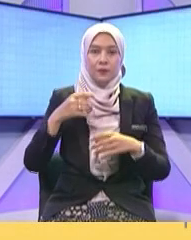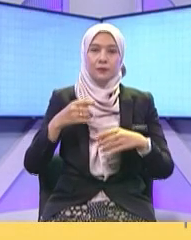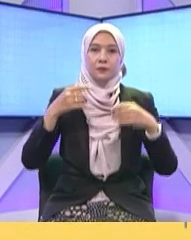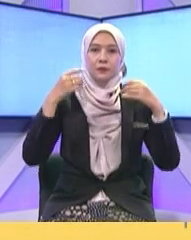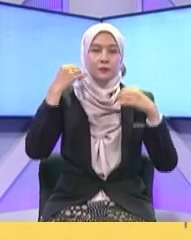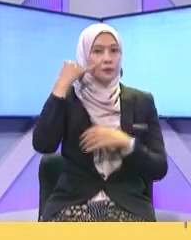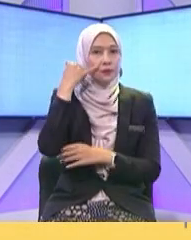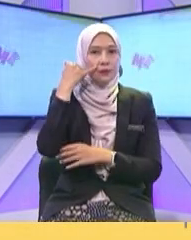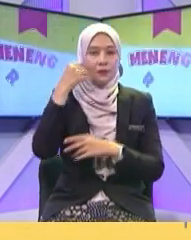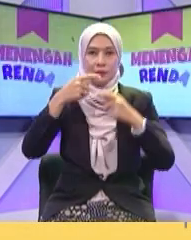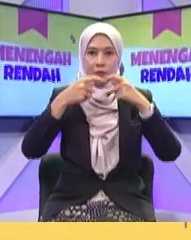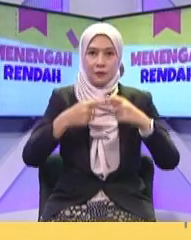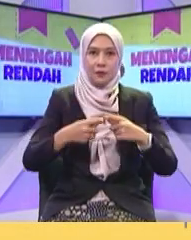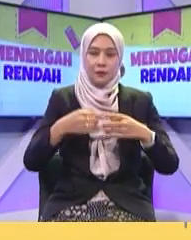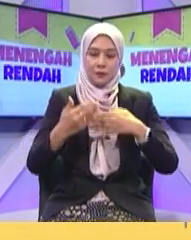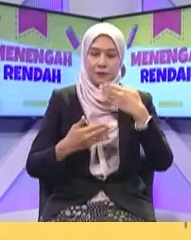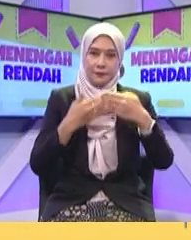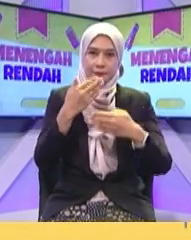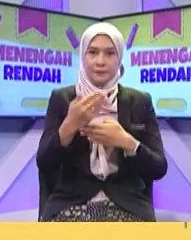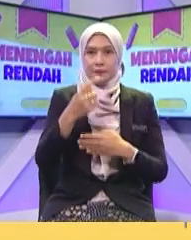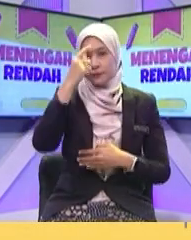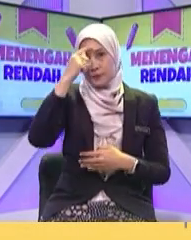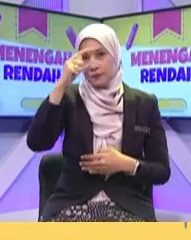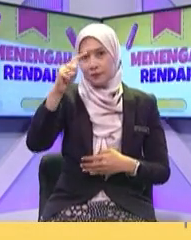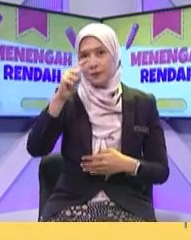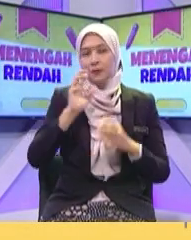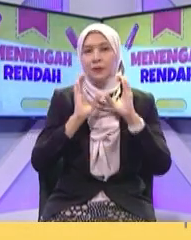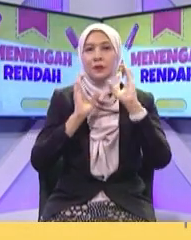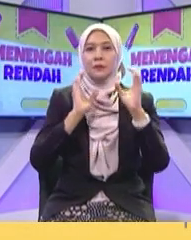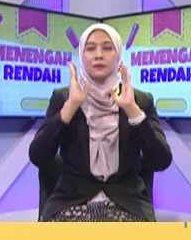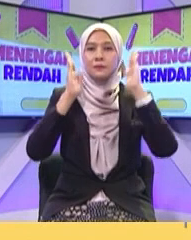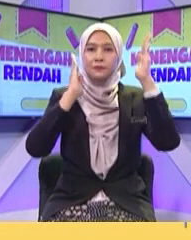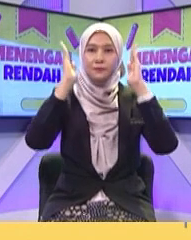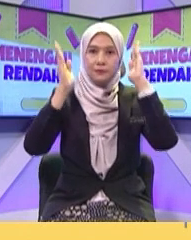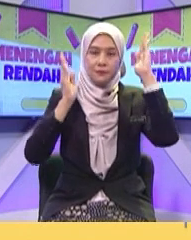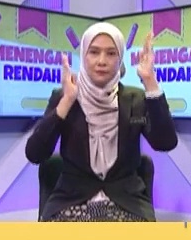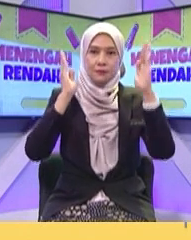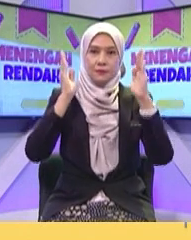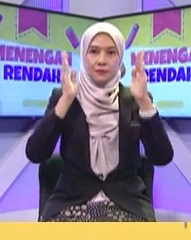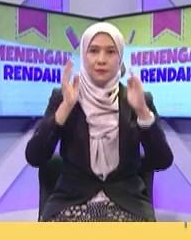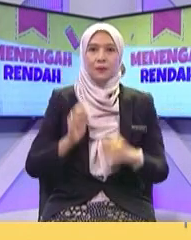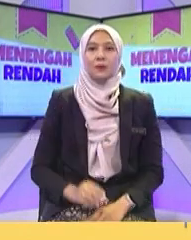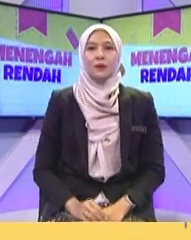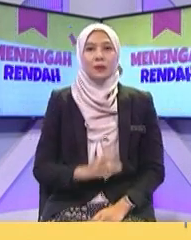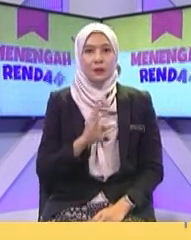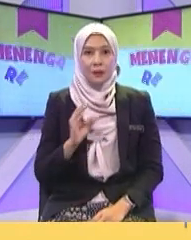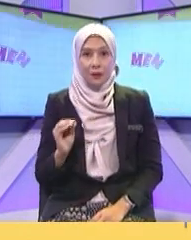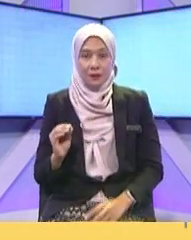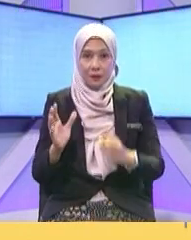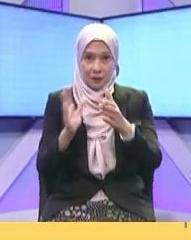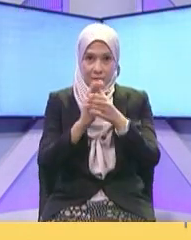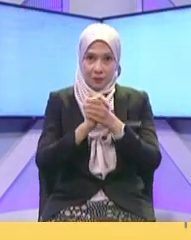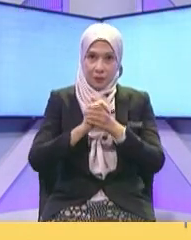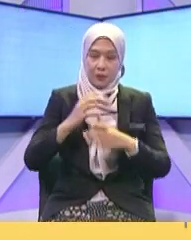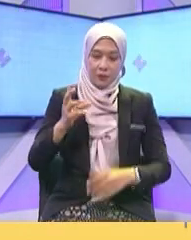telekomunikasi Negara kita Usaha ini Dirancatkan lagi Oleh syarikat Telekomunikasi Swasta Adanya syarikat Serangkat